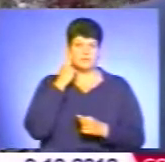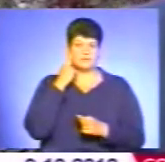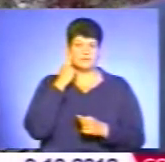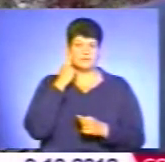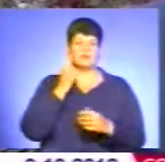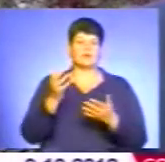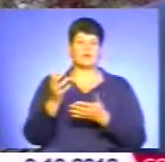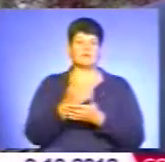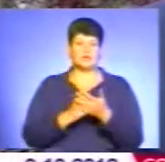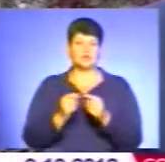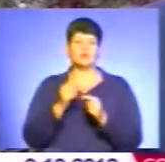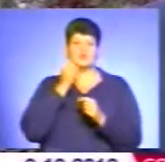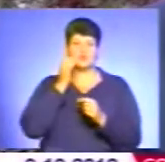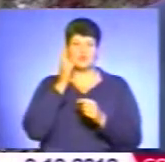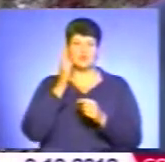цукру в цьому році,